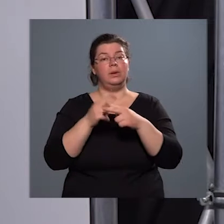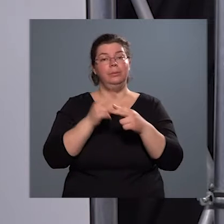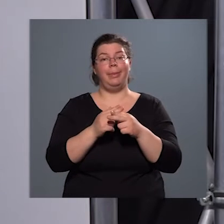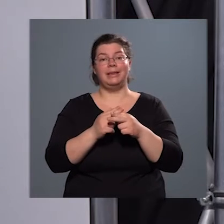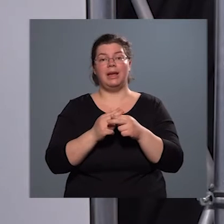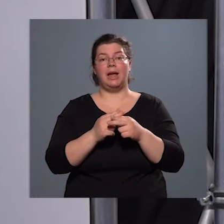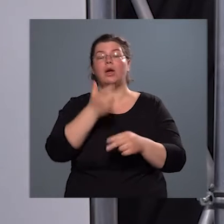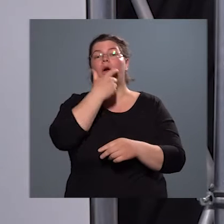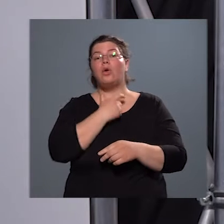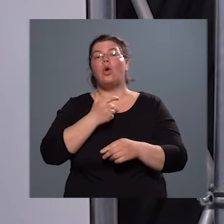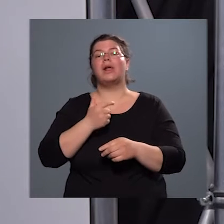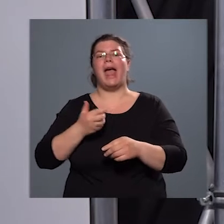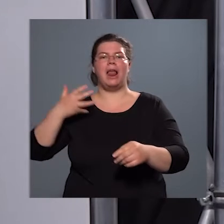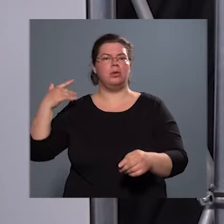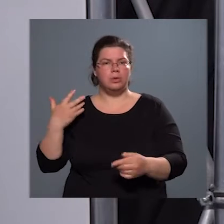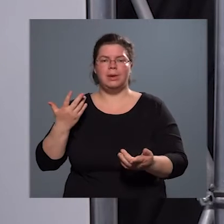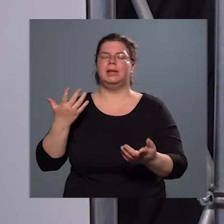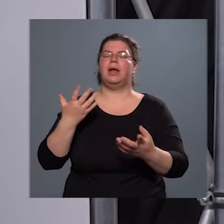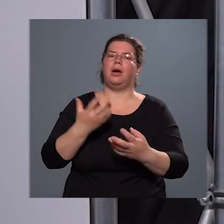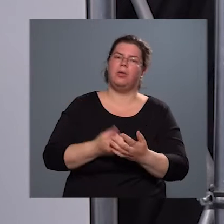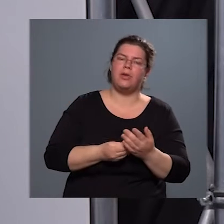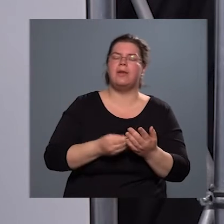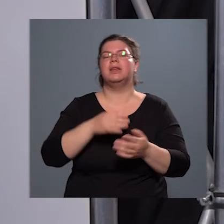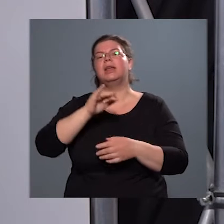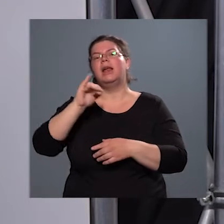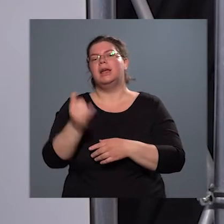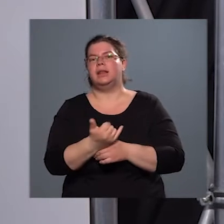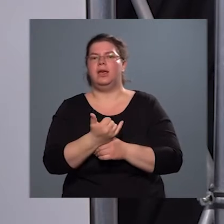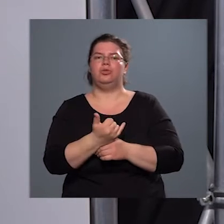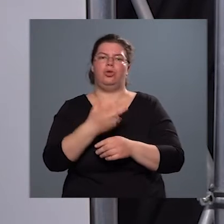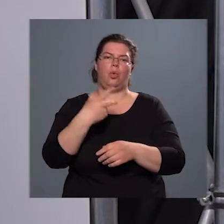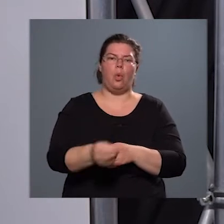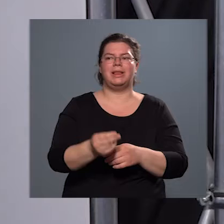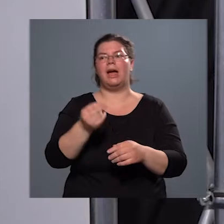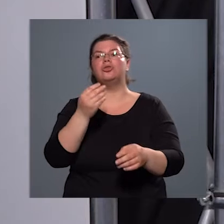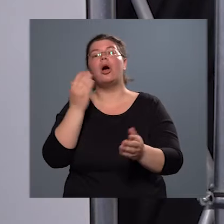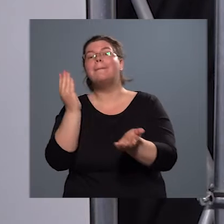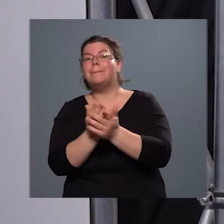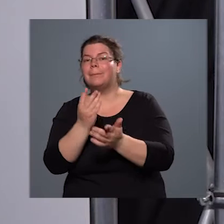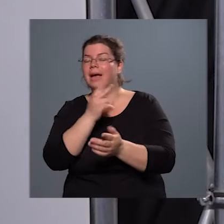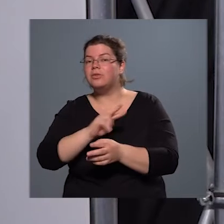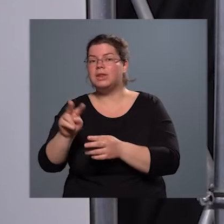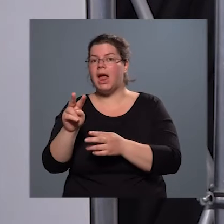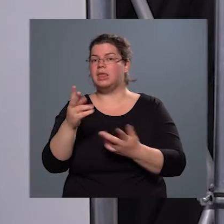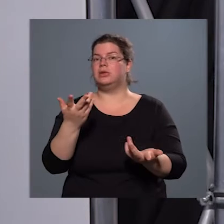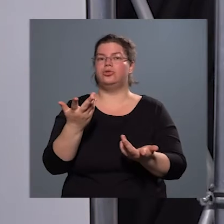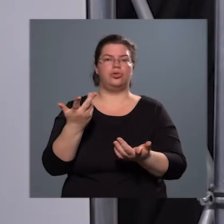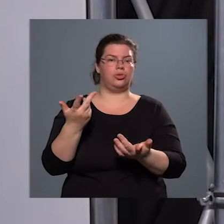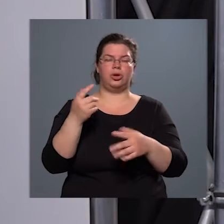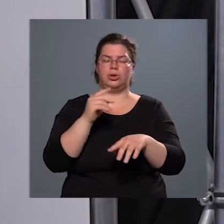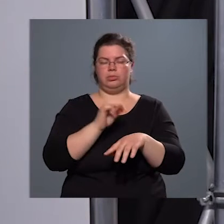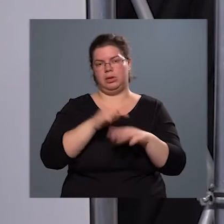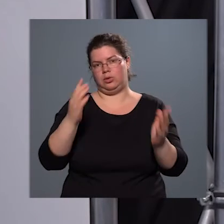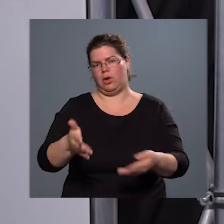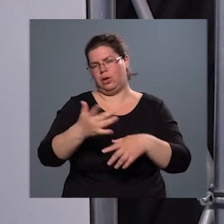kórelőzményének a felvételét, az oltást, majd a megfigyelési időszakot, illetve próbálunk minden olyan kérdésre